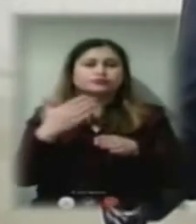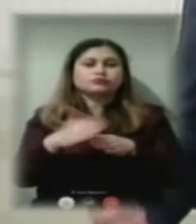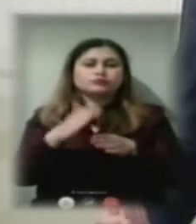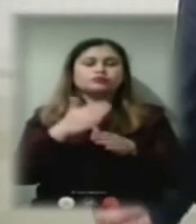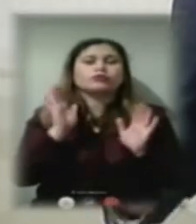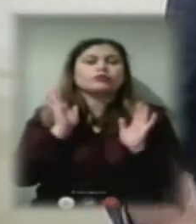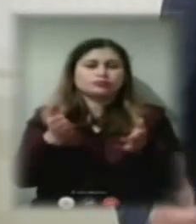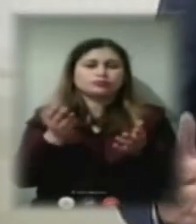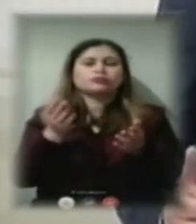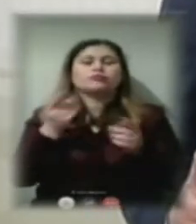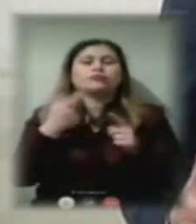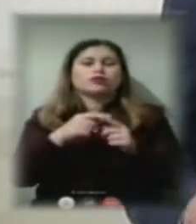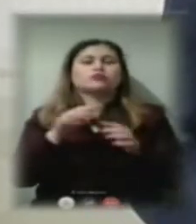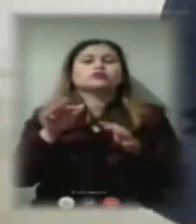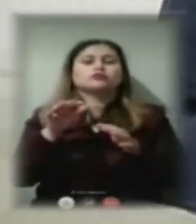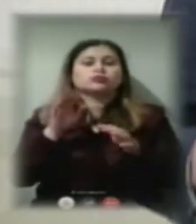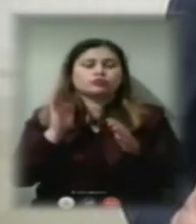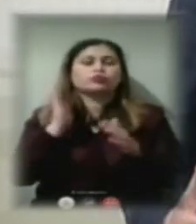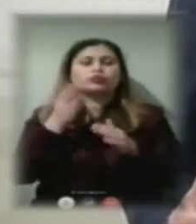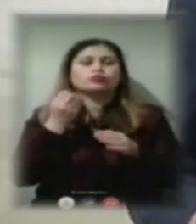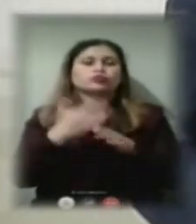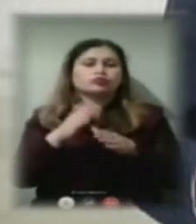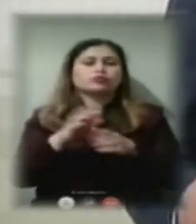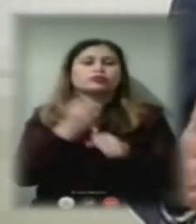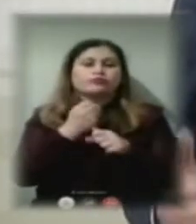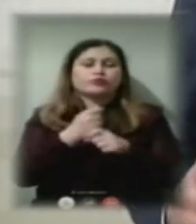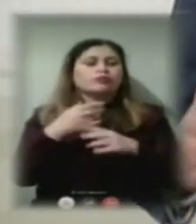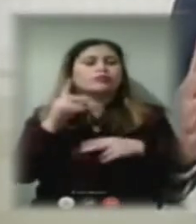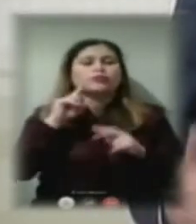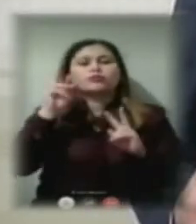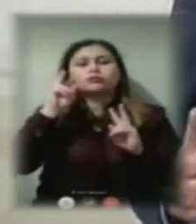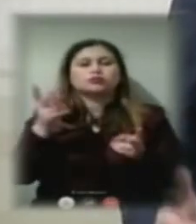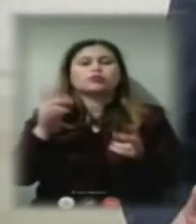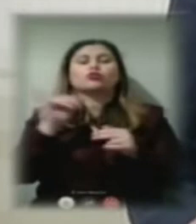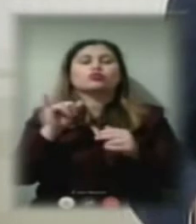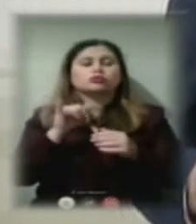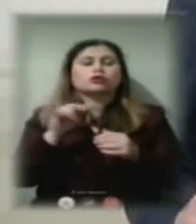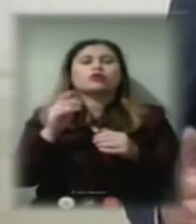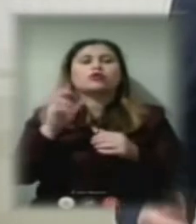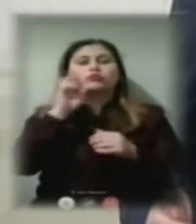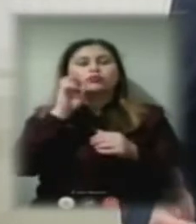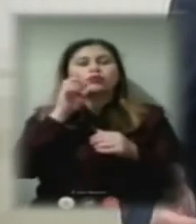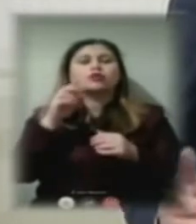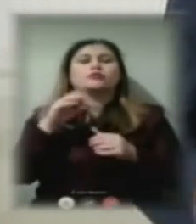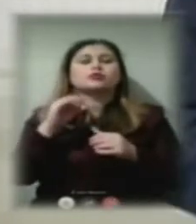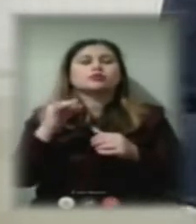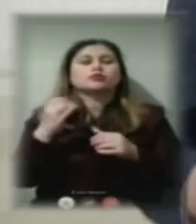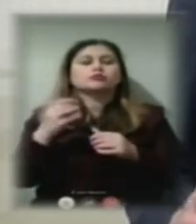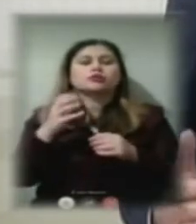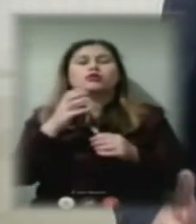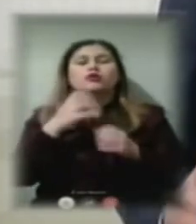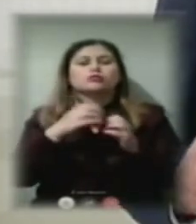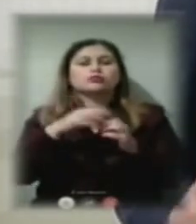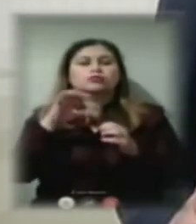рухається комунальне підприємство. Ми не знаємо, куди рухається державне підприємство «Херсонська ТЕЦ». З